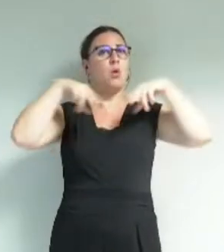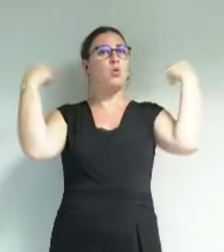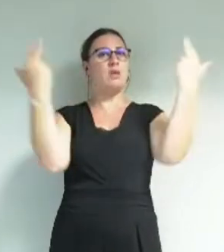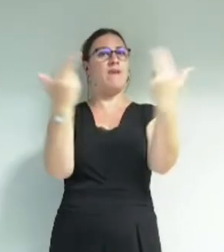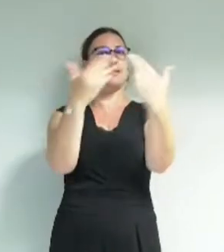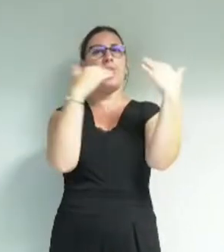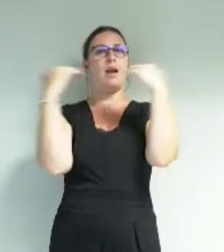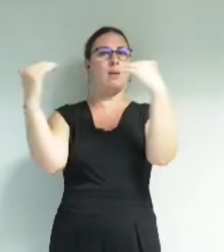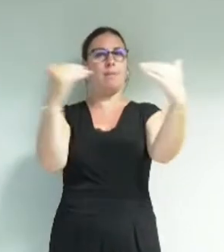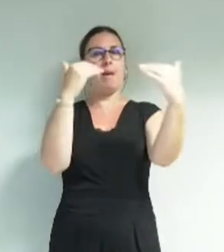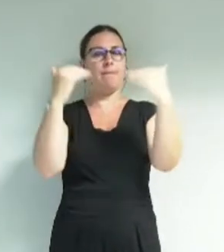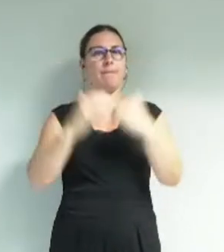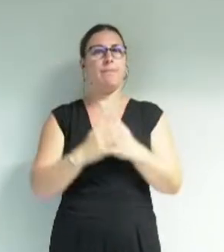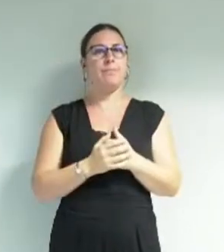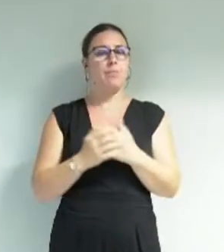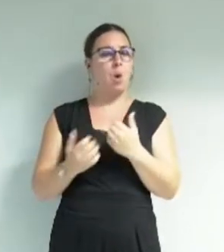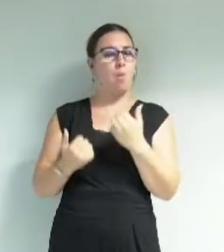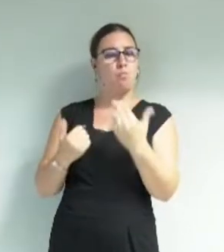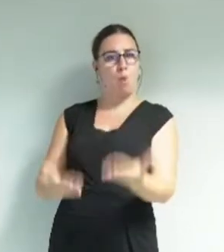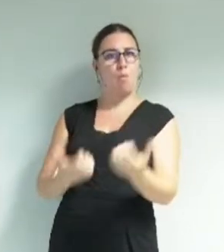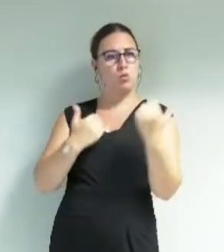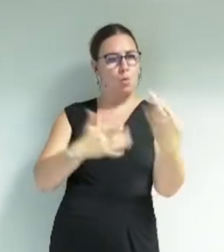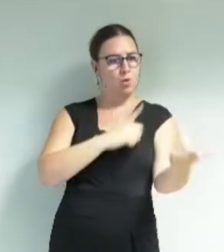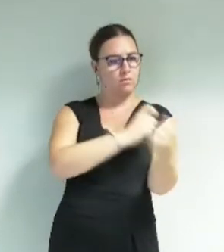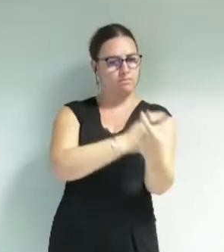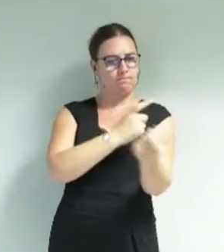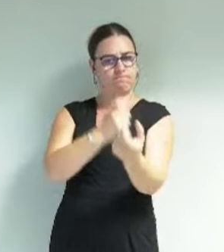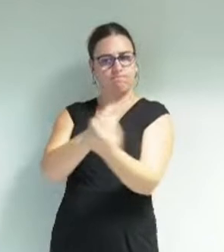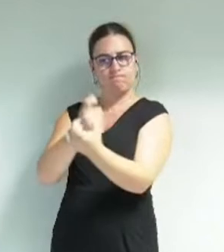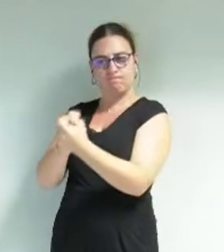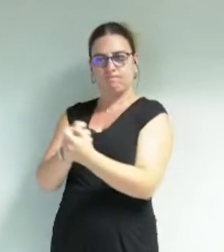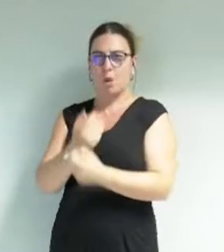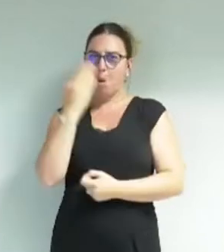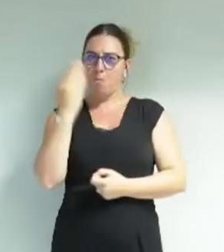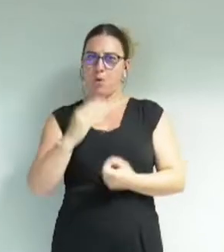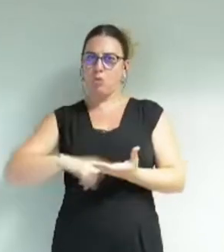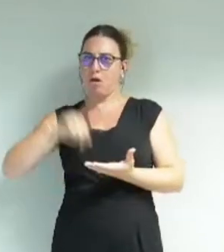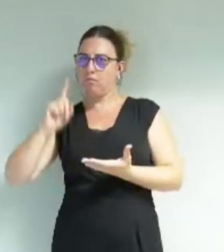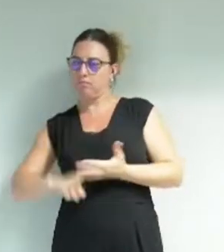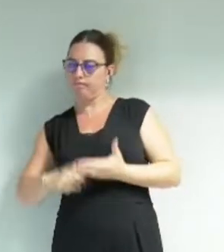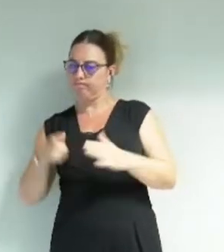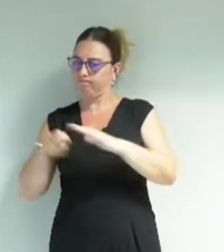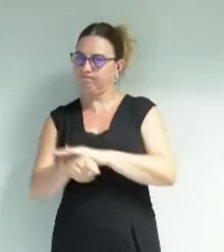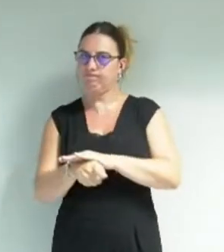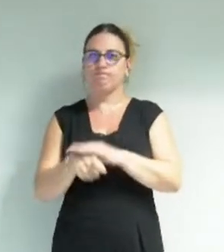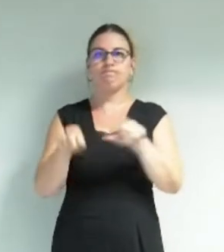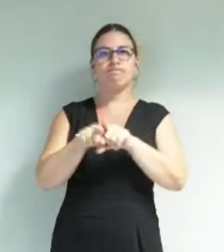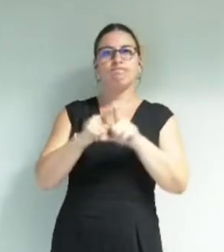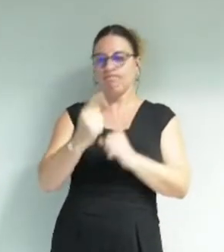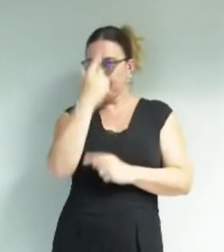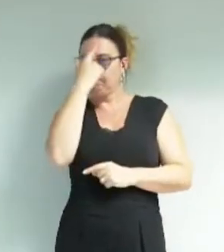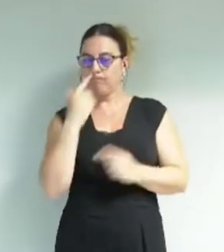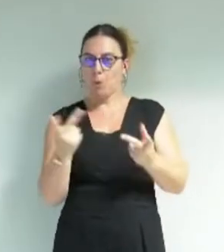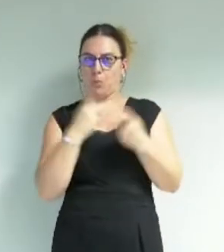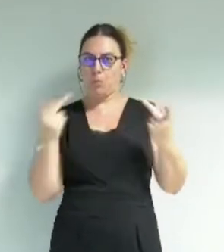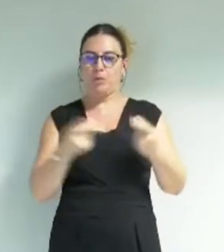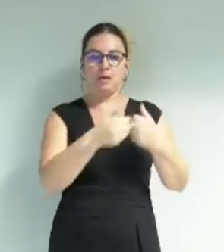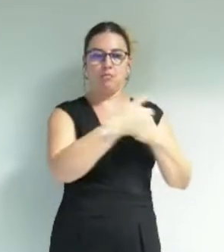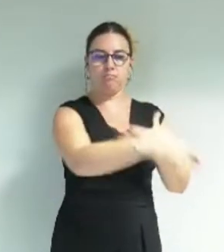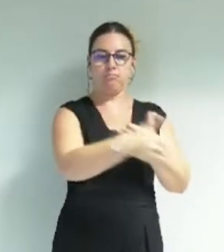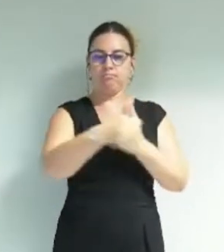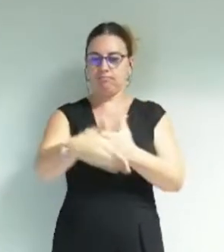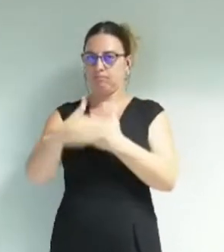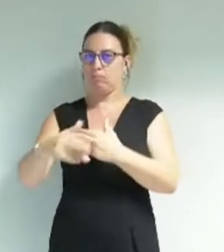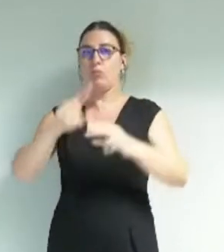Tout en maintenant des propositions pour toutes et tous, il nous faut allouer les moyens en priorité à des publics définis pour mettre en œuvre réellement